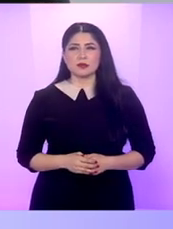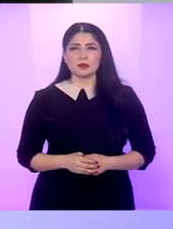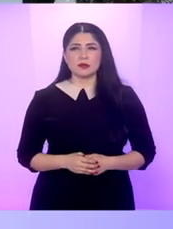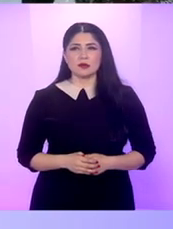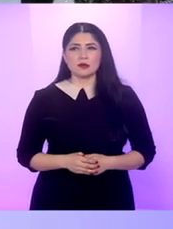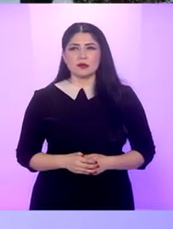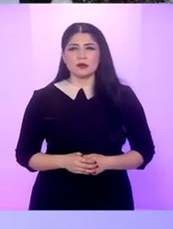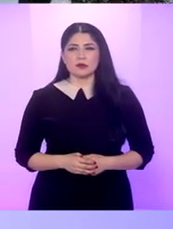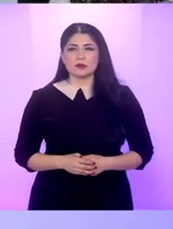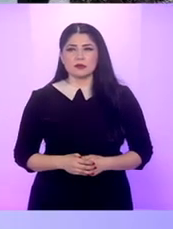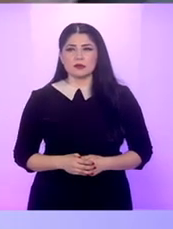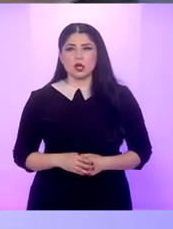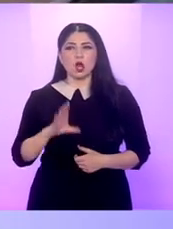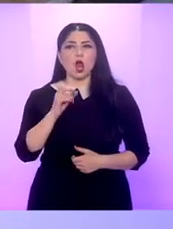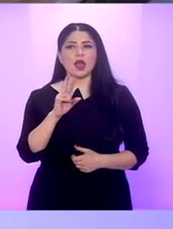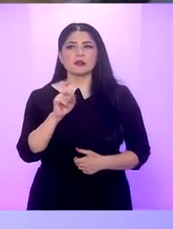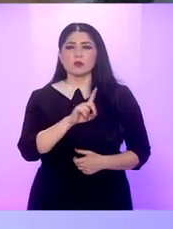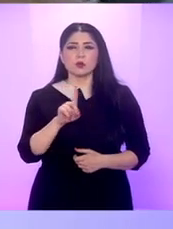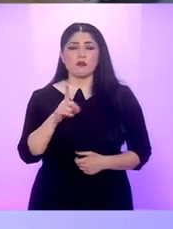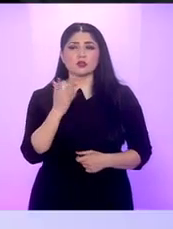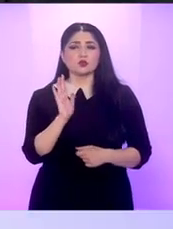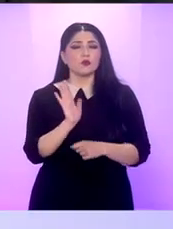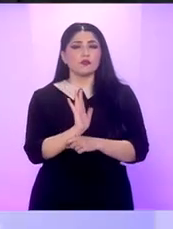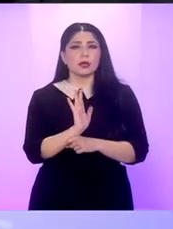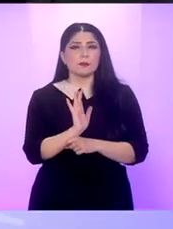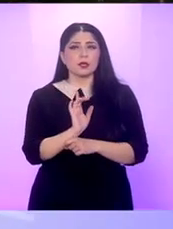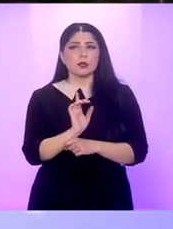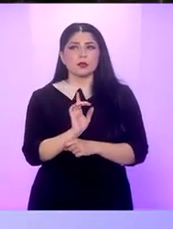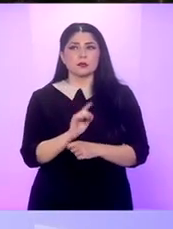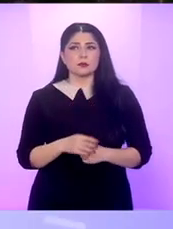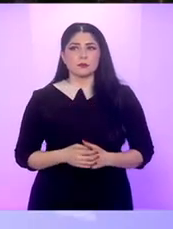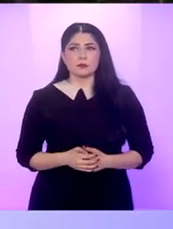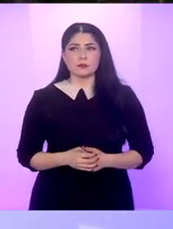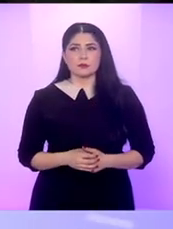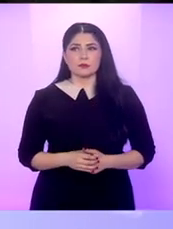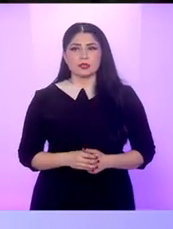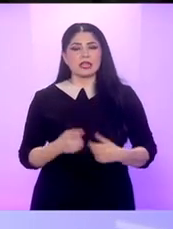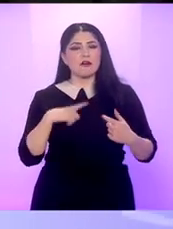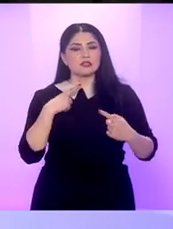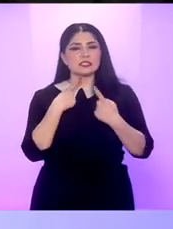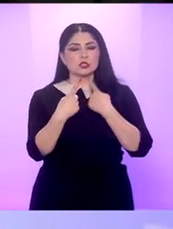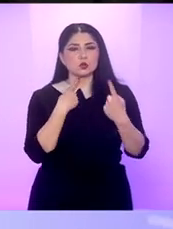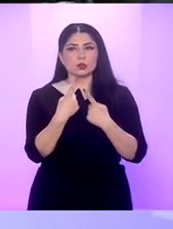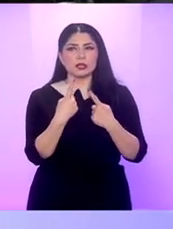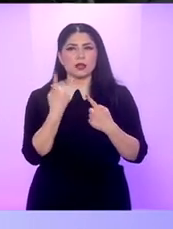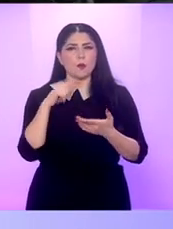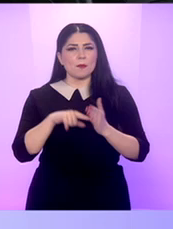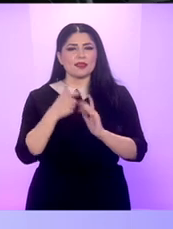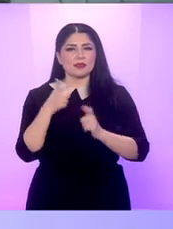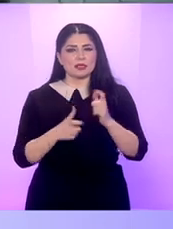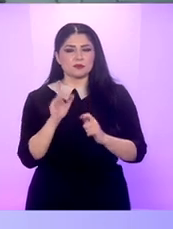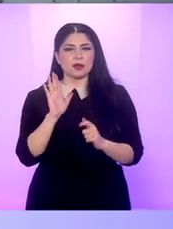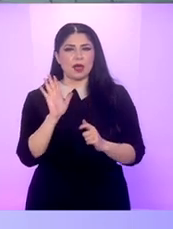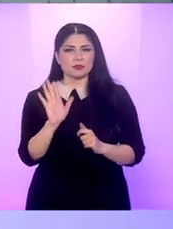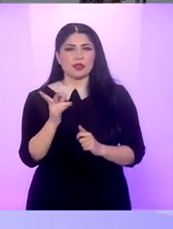Nu cred A fost un film care nu a fost nominalizat First Cow s-a discutat la un moment dat despre